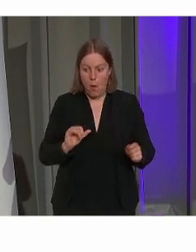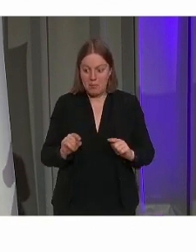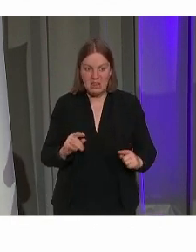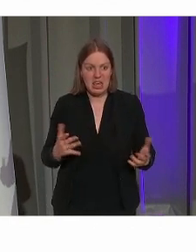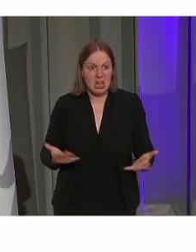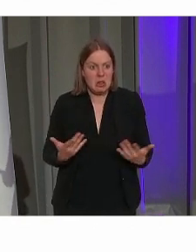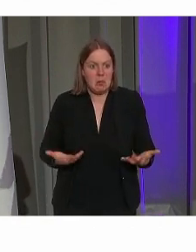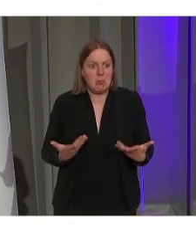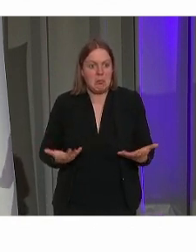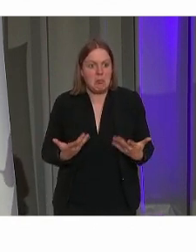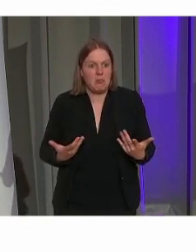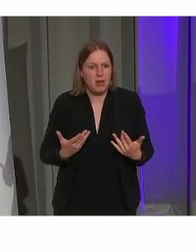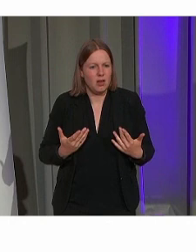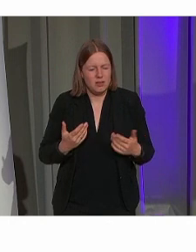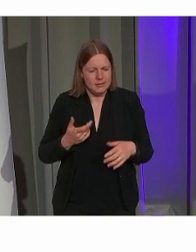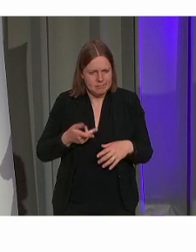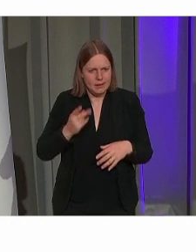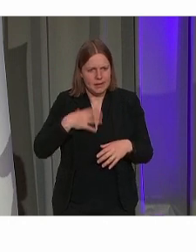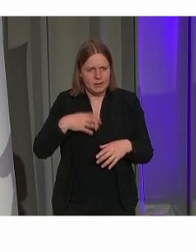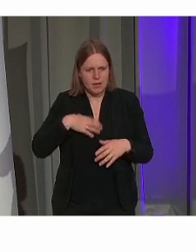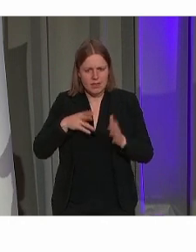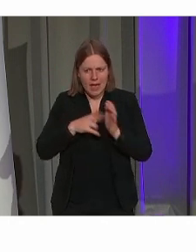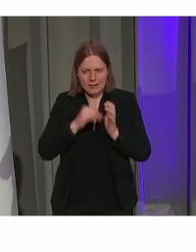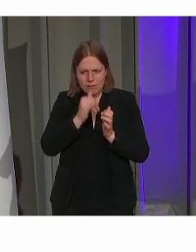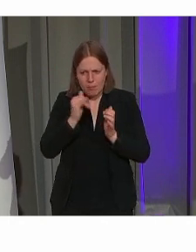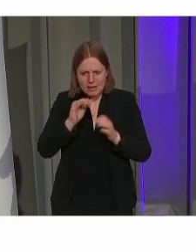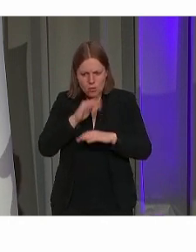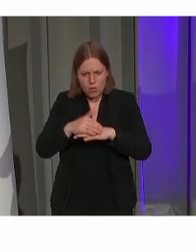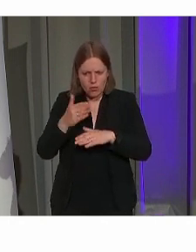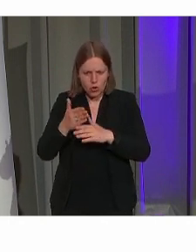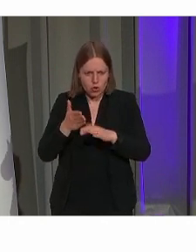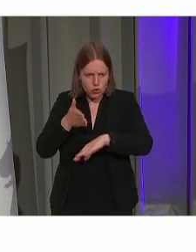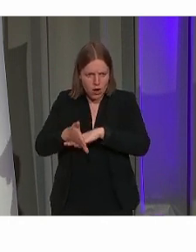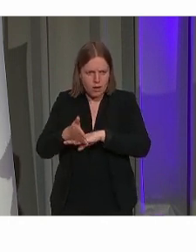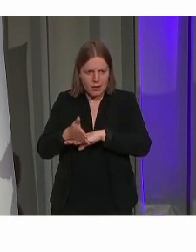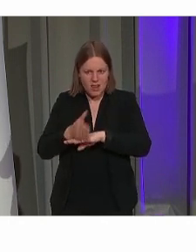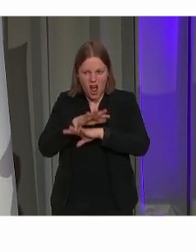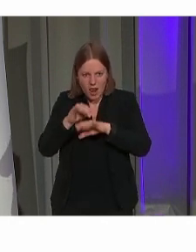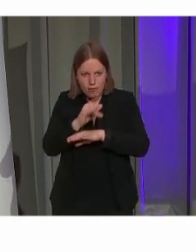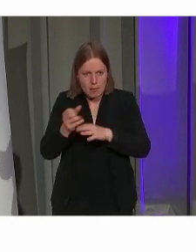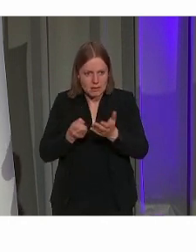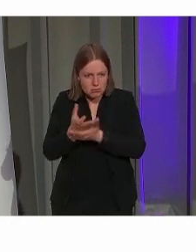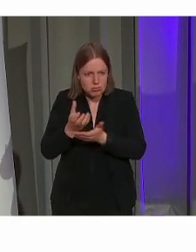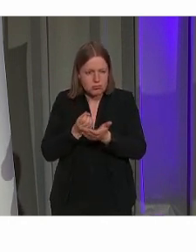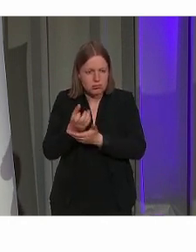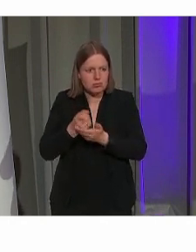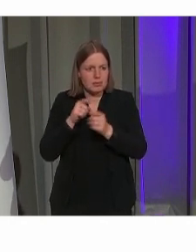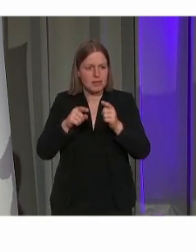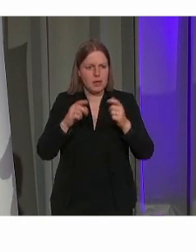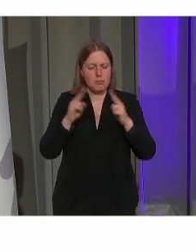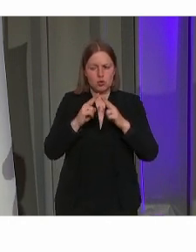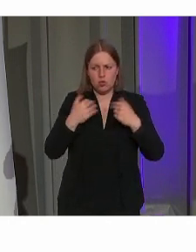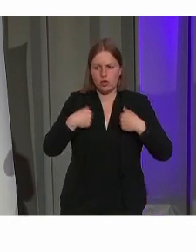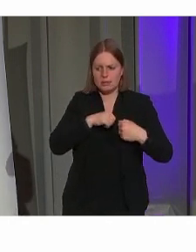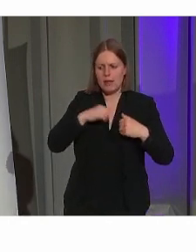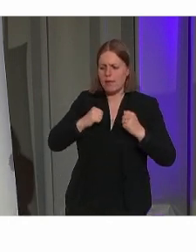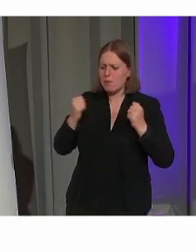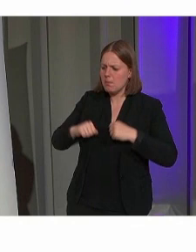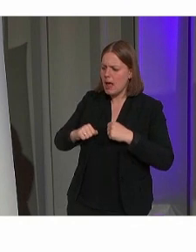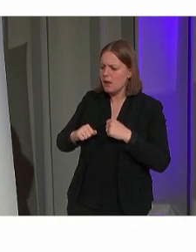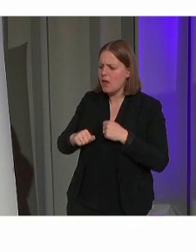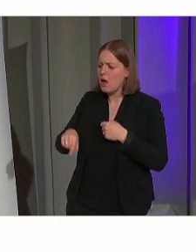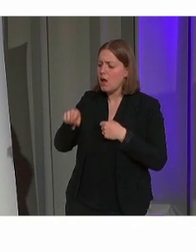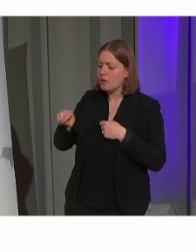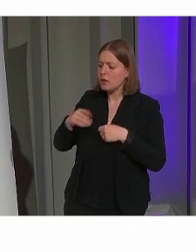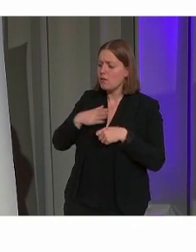Het is eigenlijk interessanter om toegankelijkheidsinformatie mee te geven, waarbij de bezoeker zelf kan beslissen, voor mij is dit